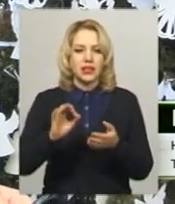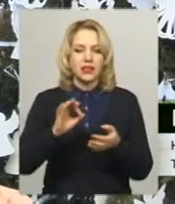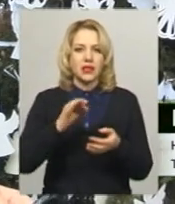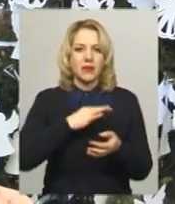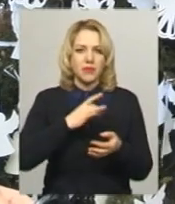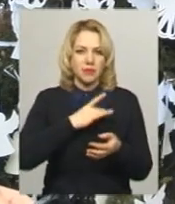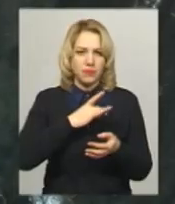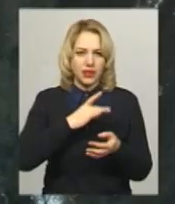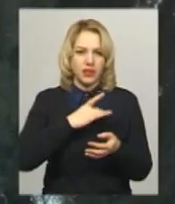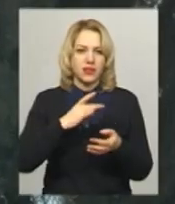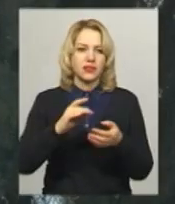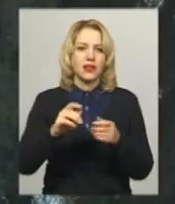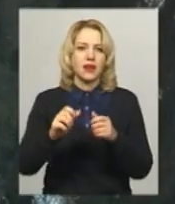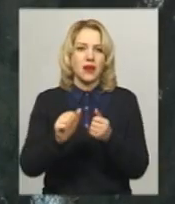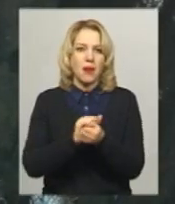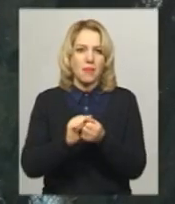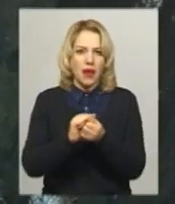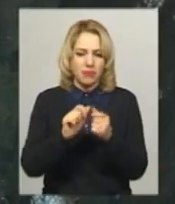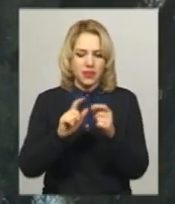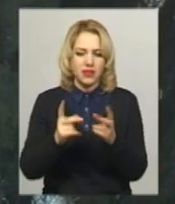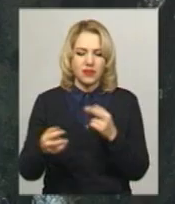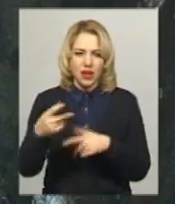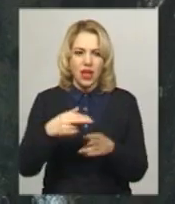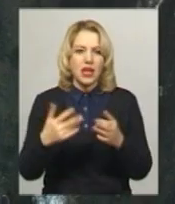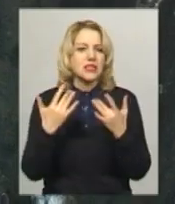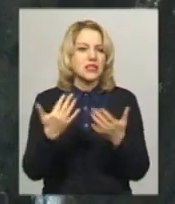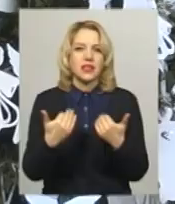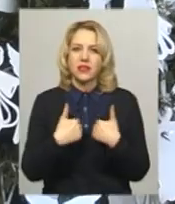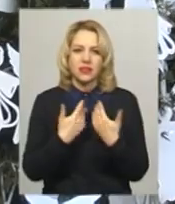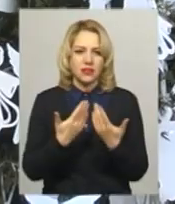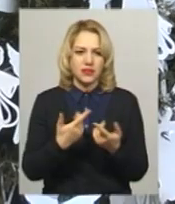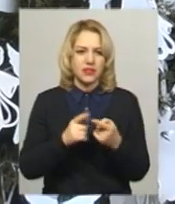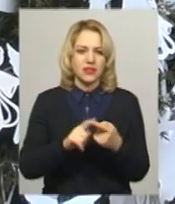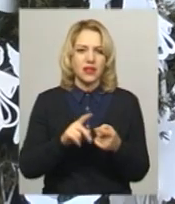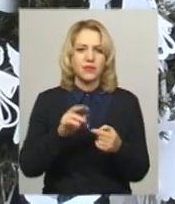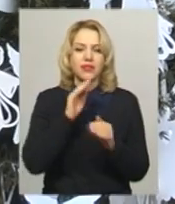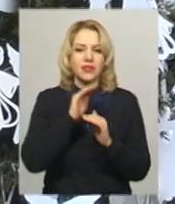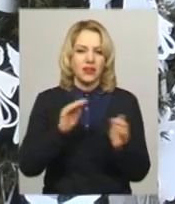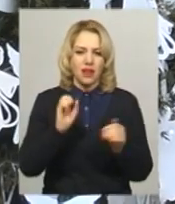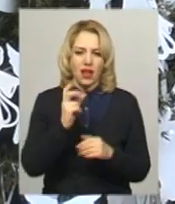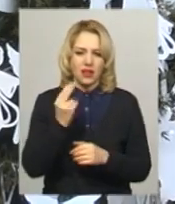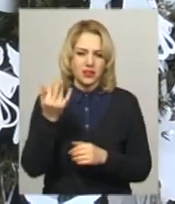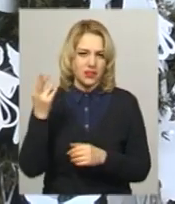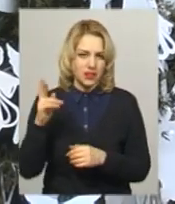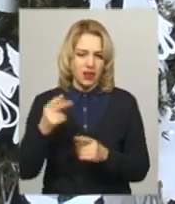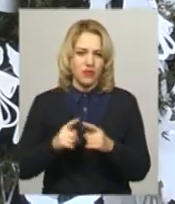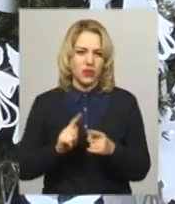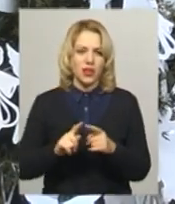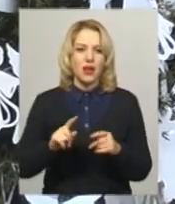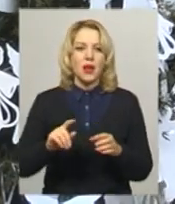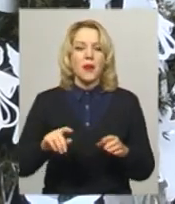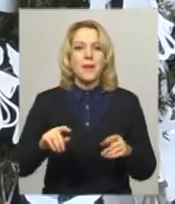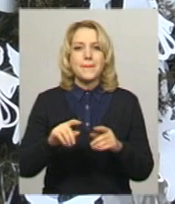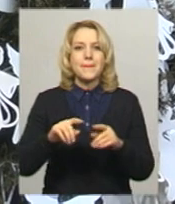використовувати саме паперових ангелів, але скільки їх ви можете бачити і самі. Це тиха акція, ініційована мистецькою агенцією